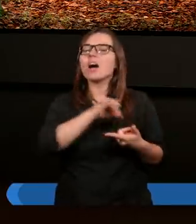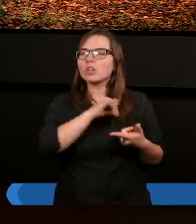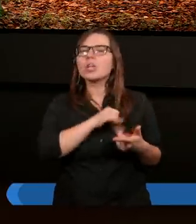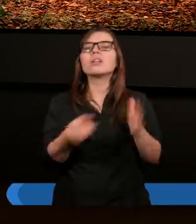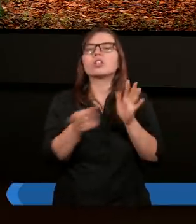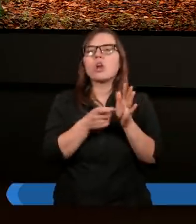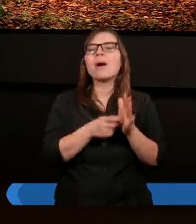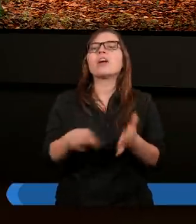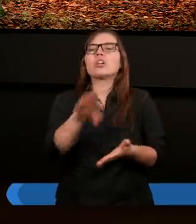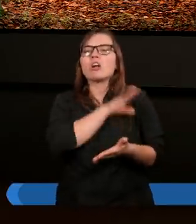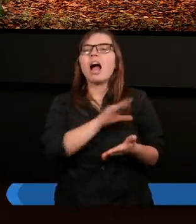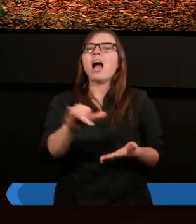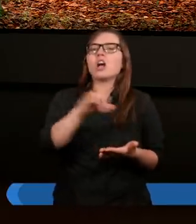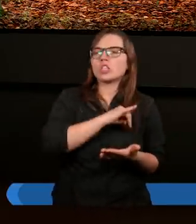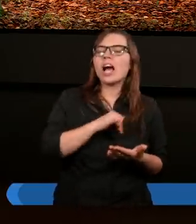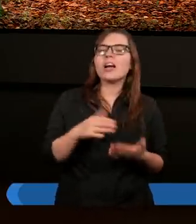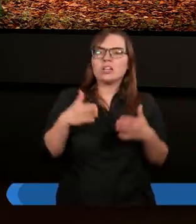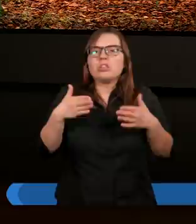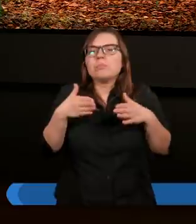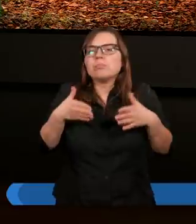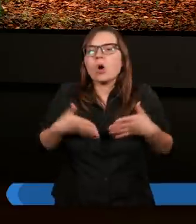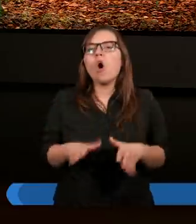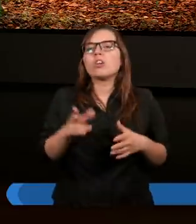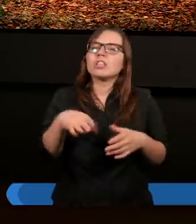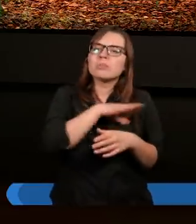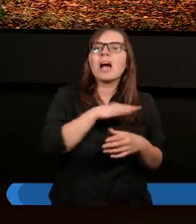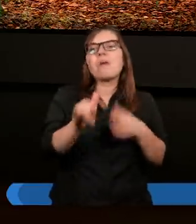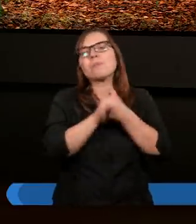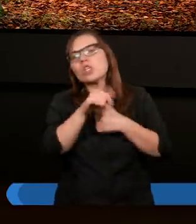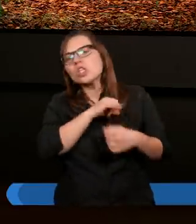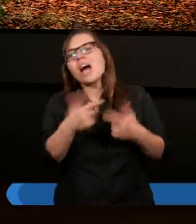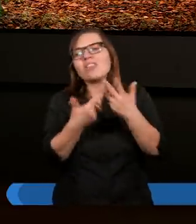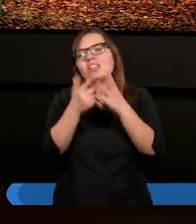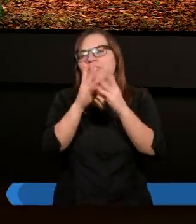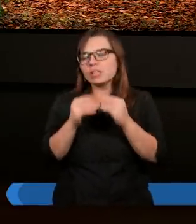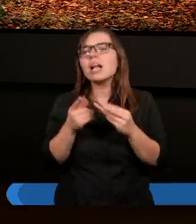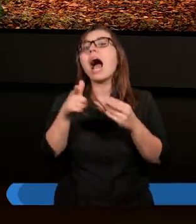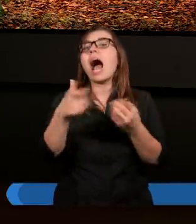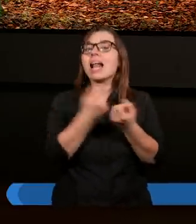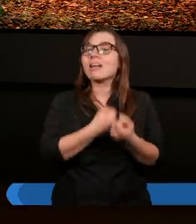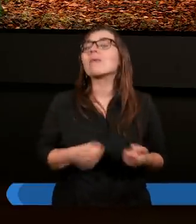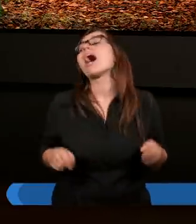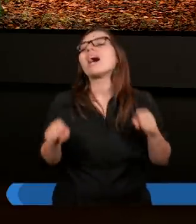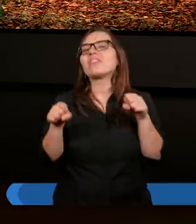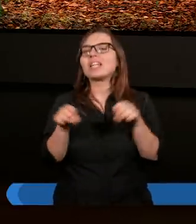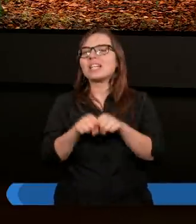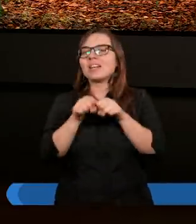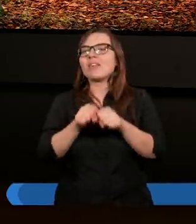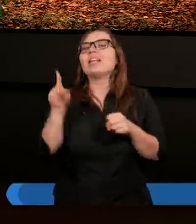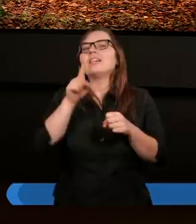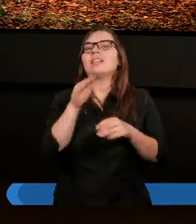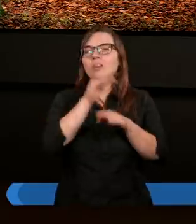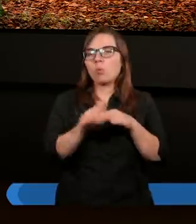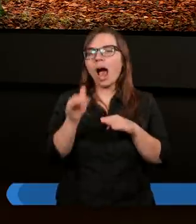śmierci. Grzech rodzi śmierć. To grzech jest przyczyną śmierci. I sprawiedliwość bez